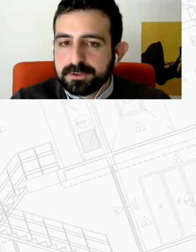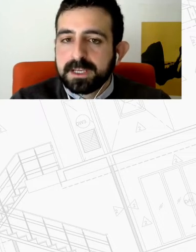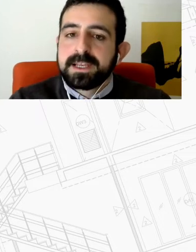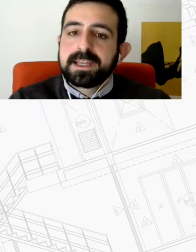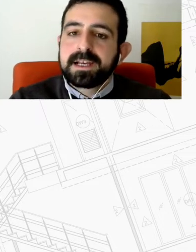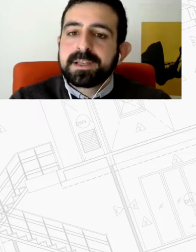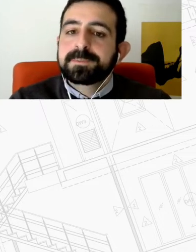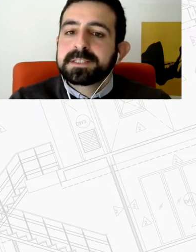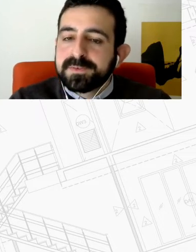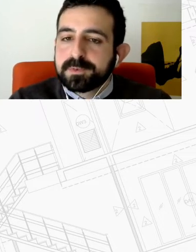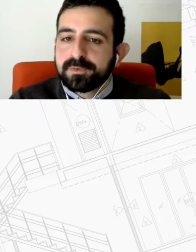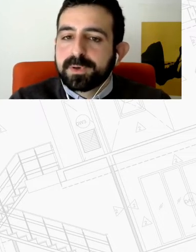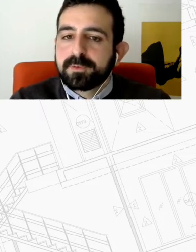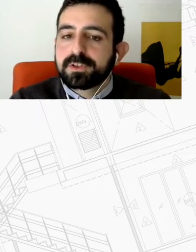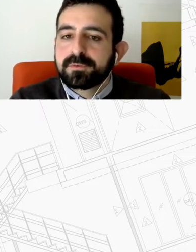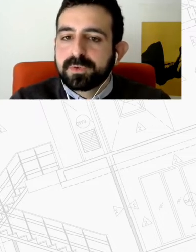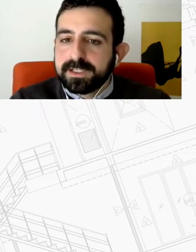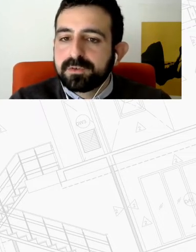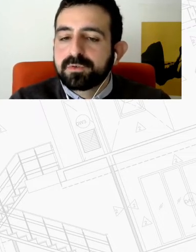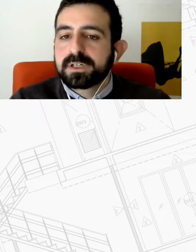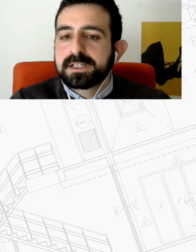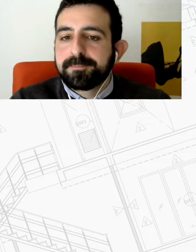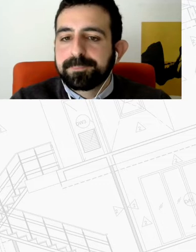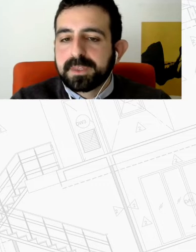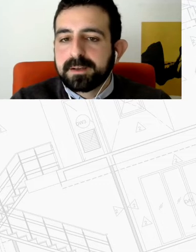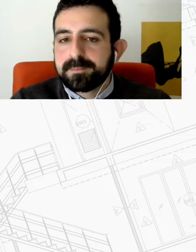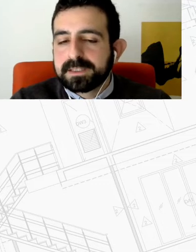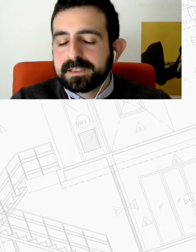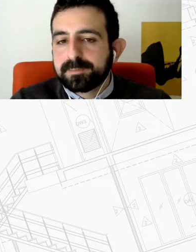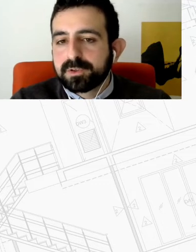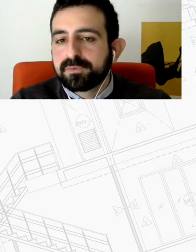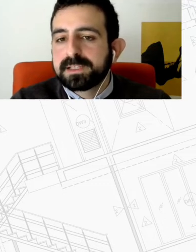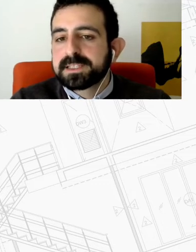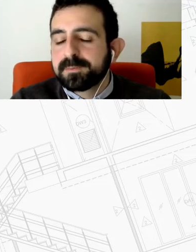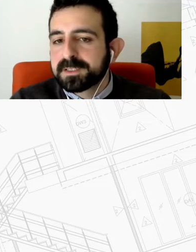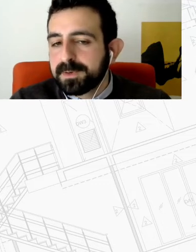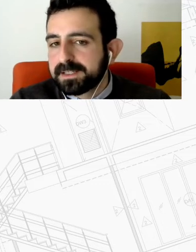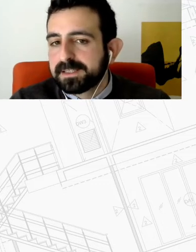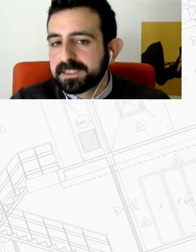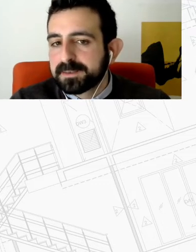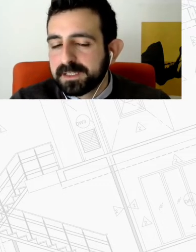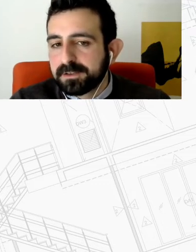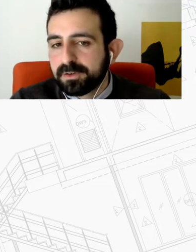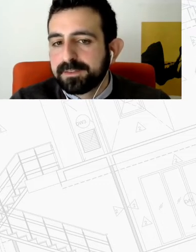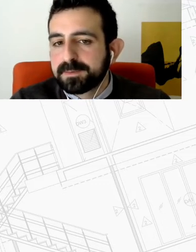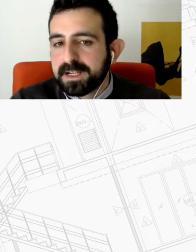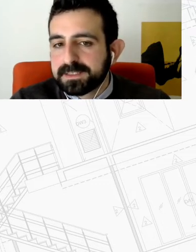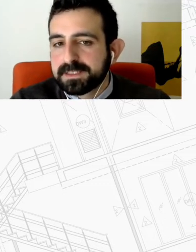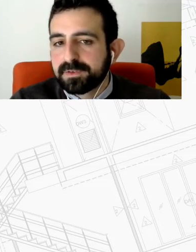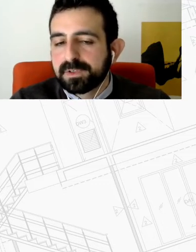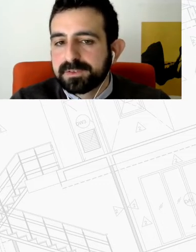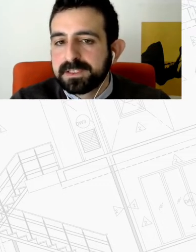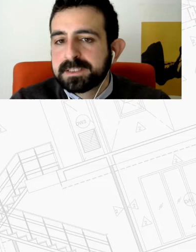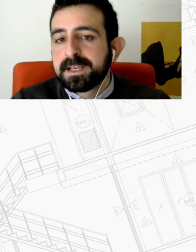φέτος είχαμε ένα ψήφισμα του Ευρωπαϊκού Κοινοβουλίου με την πρωτοβουλία της Kim Transparent της Ολλανδής